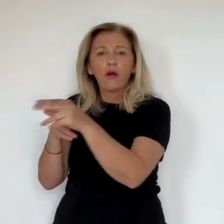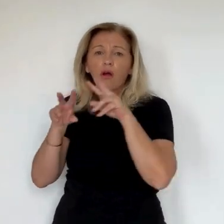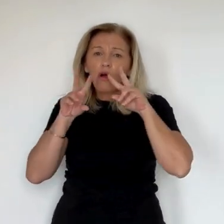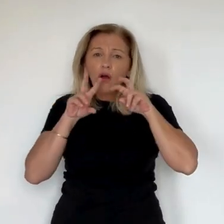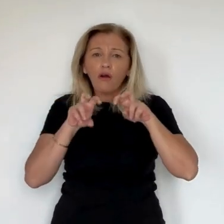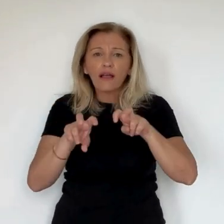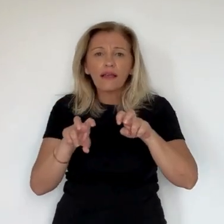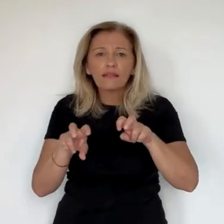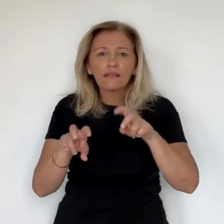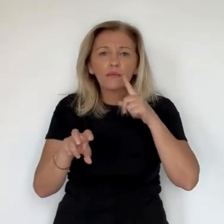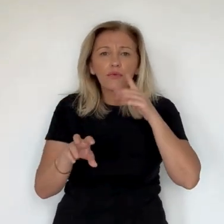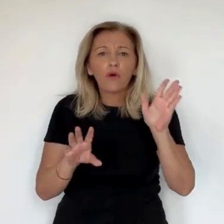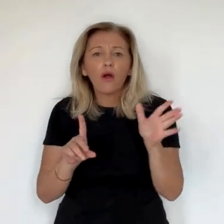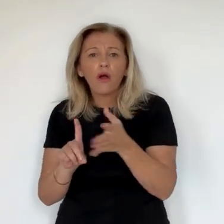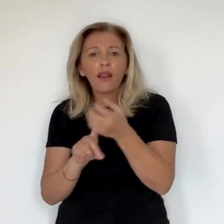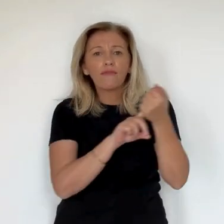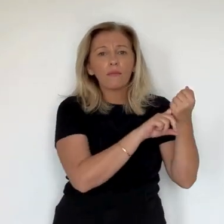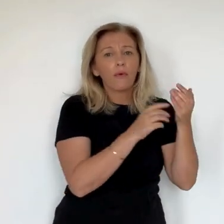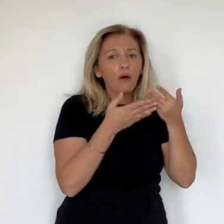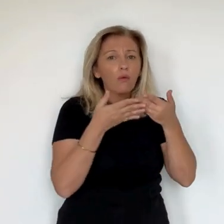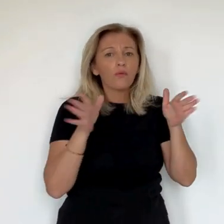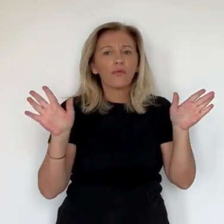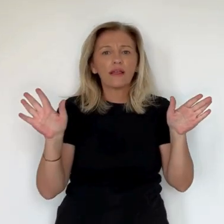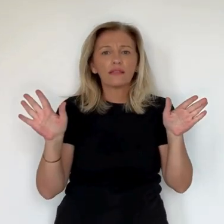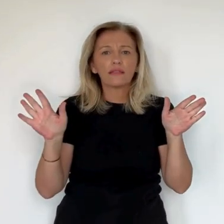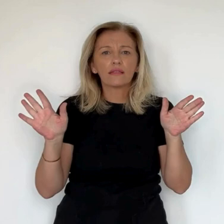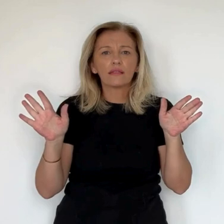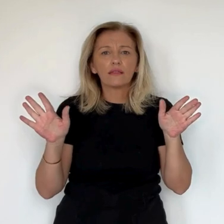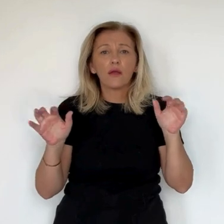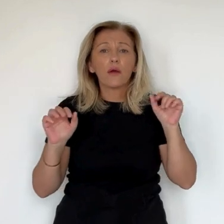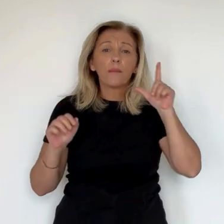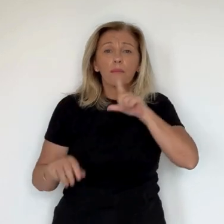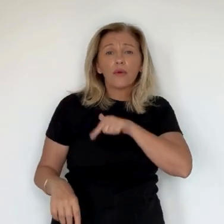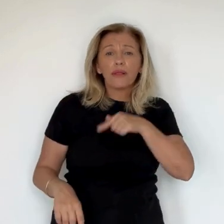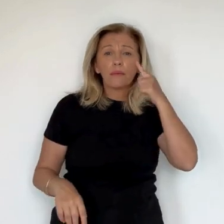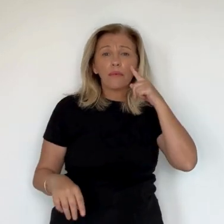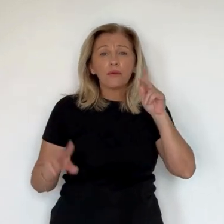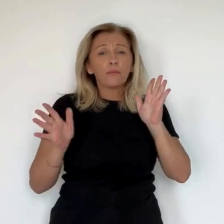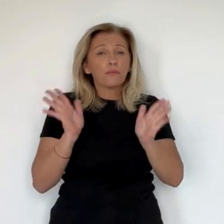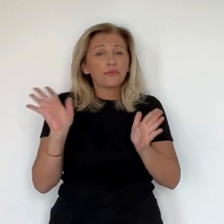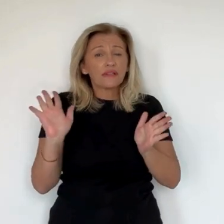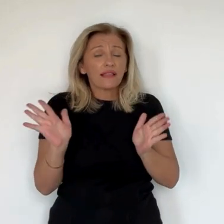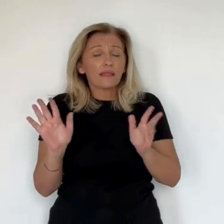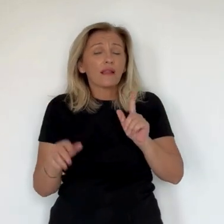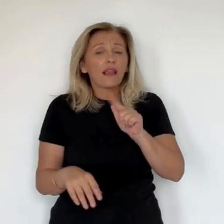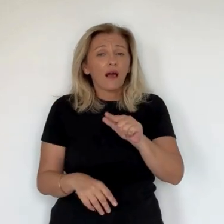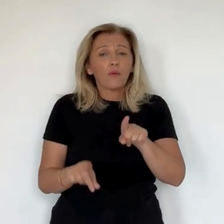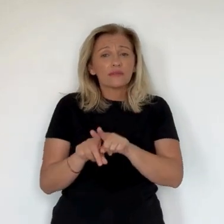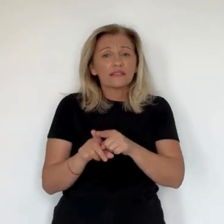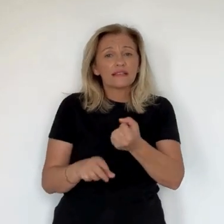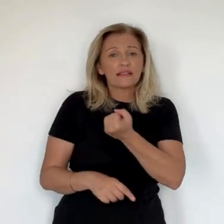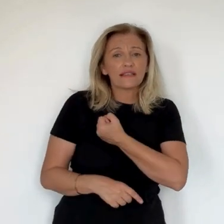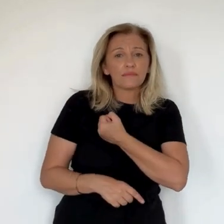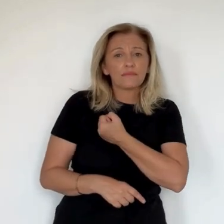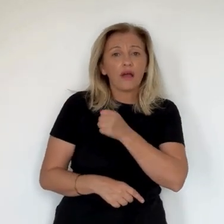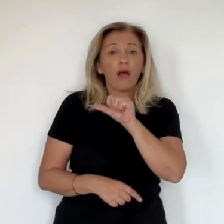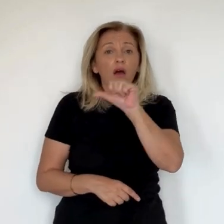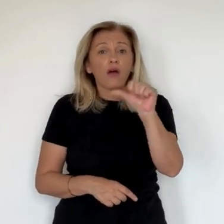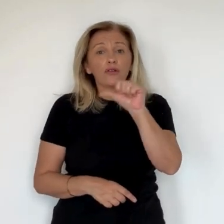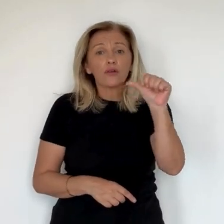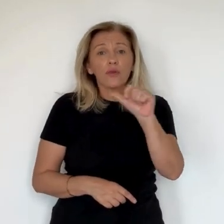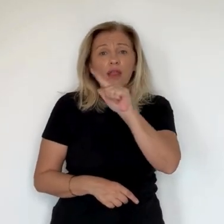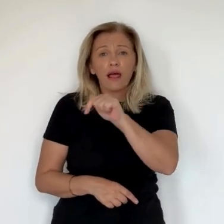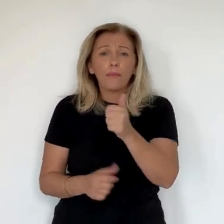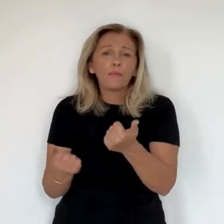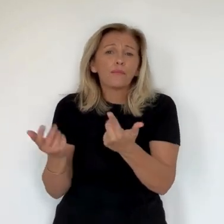prévu d'aller dîner ensemble à l'extérieur. Une enquête pour arrestation, enlèvement